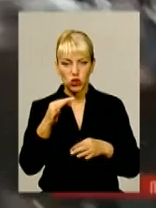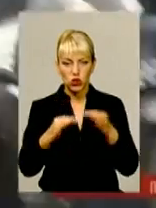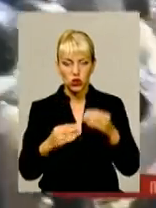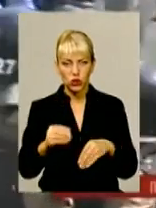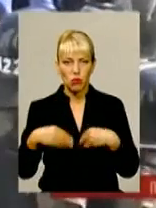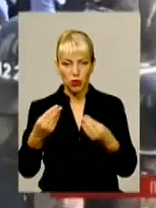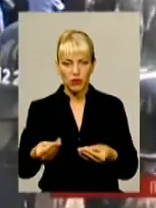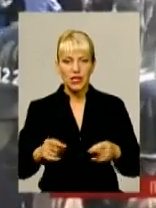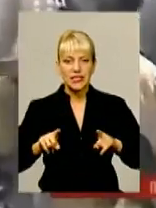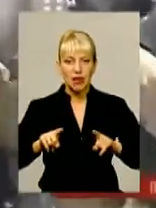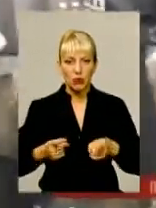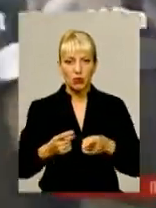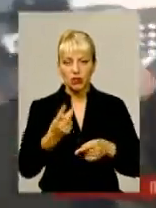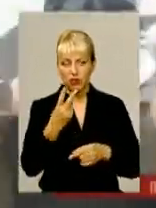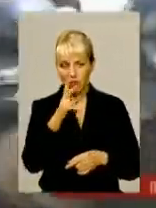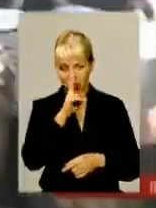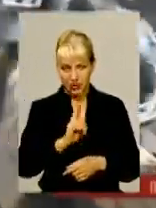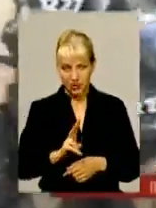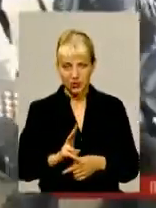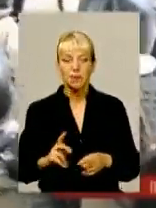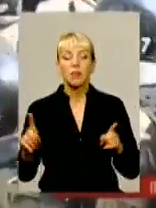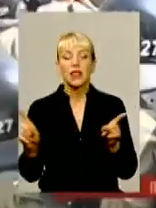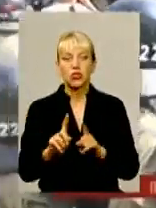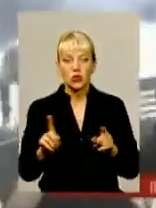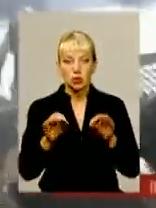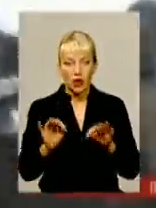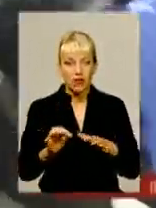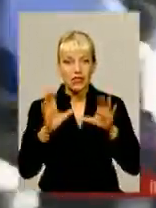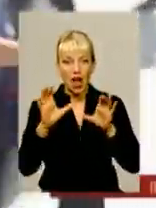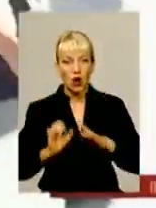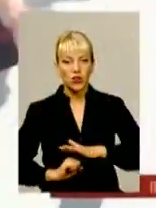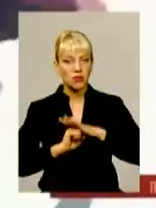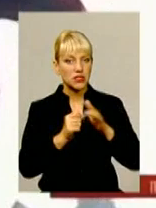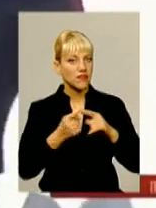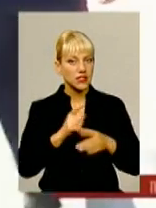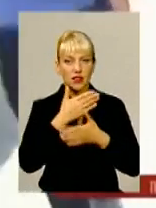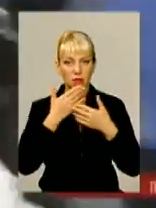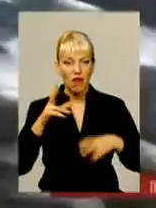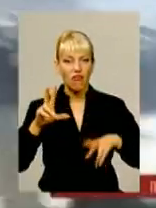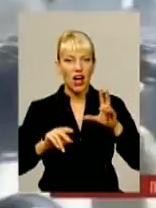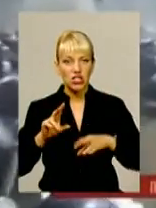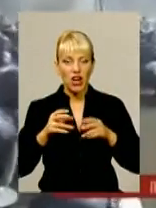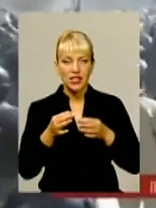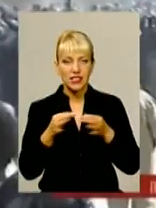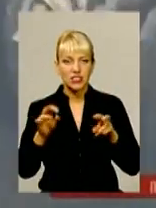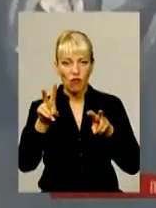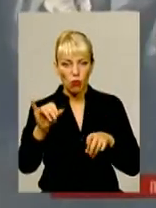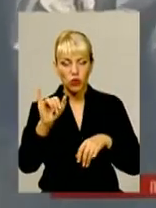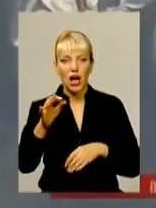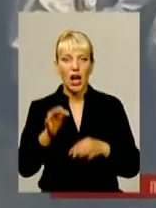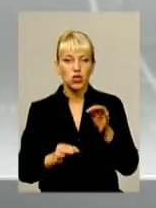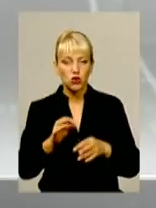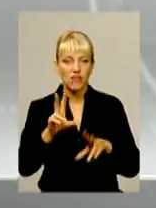запобіжний захід – два місяці тримання під вартою. Щоправда, законних підстав на це немає, вважають свободівці, а суд називають